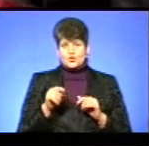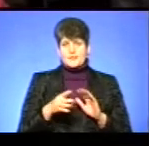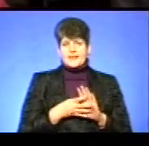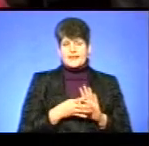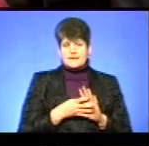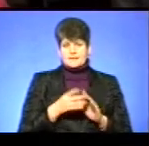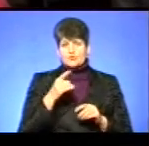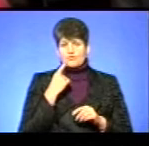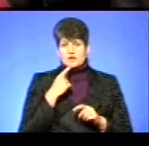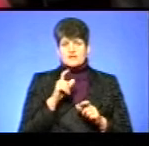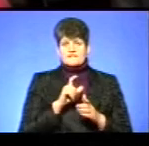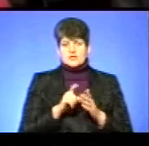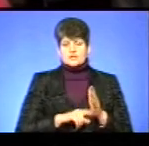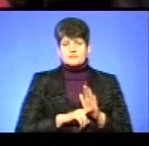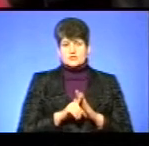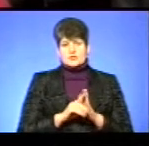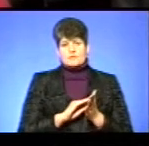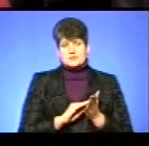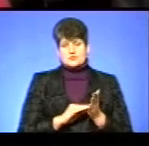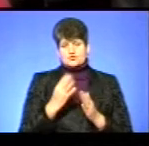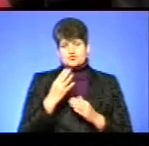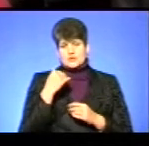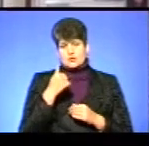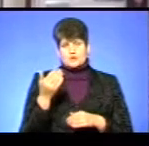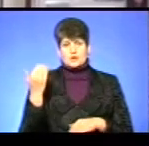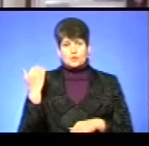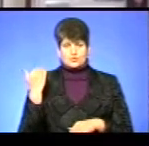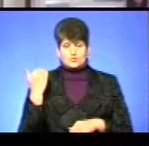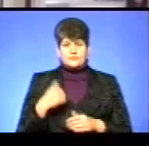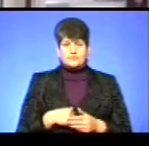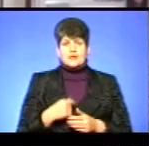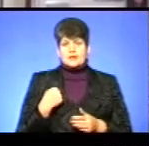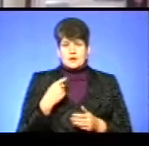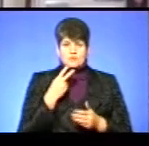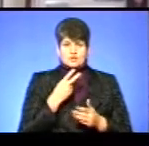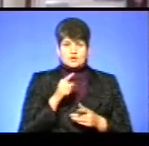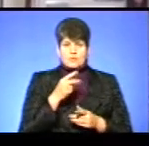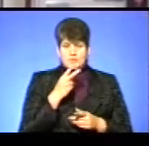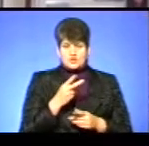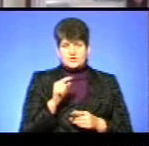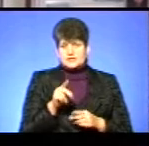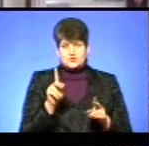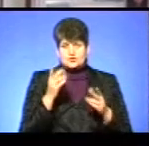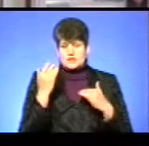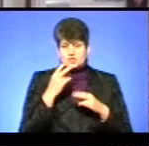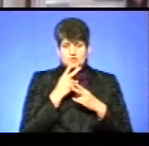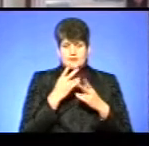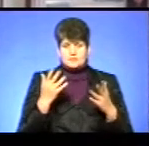Каже, вірші почав писати майже чотири роки тому. Я почав бачити ті речі, які раніше не бачив.